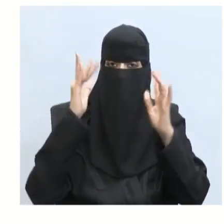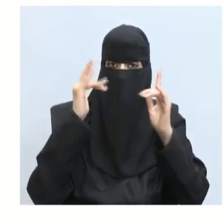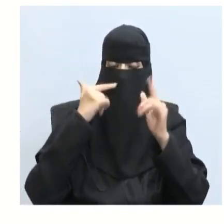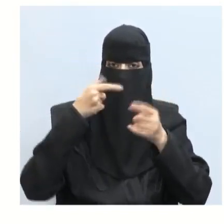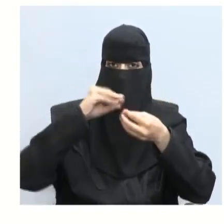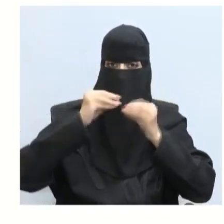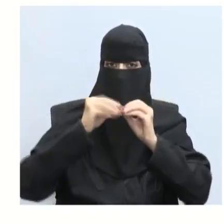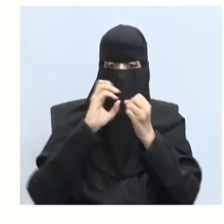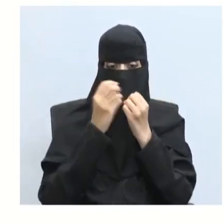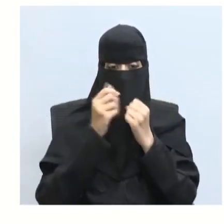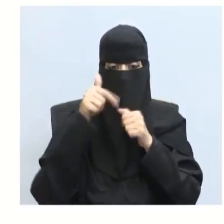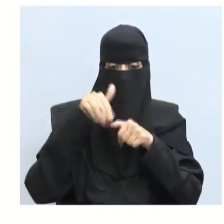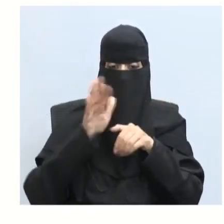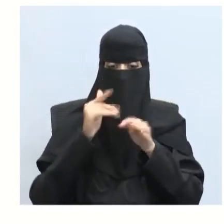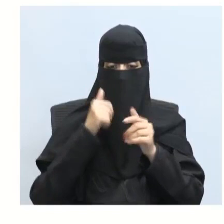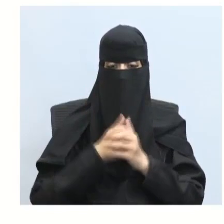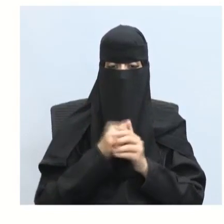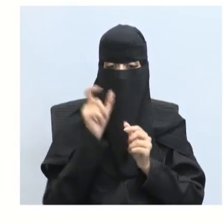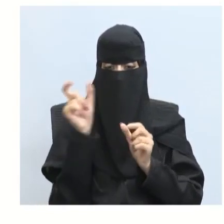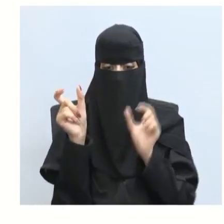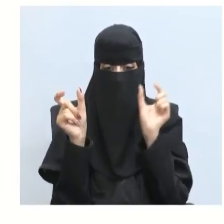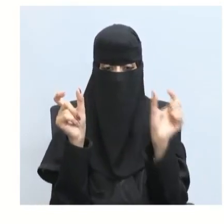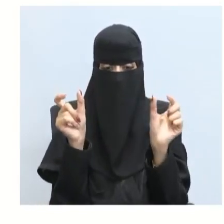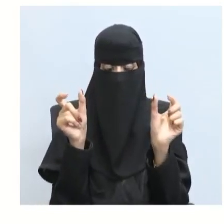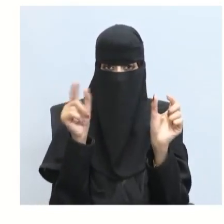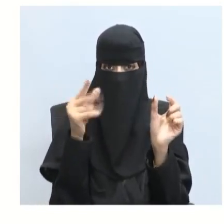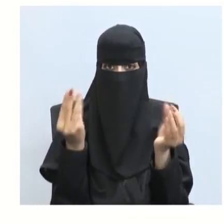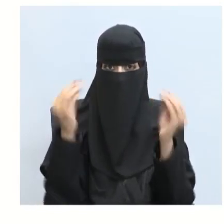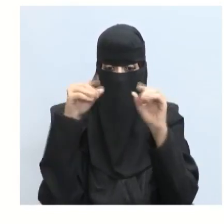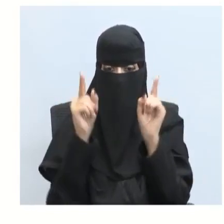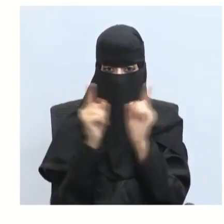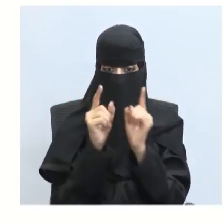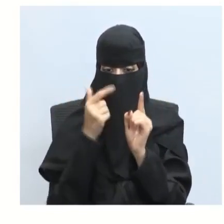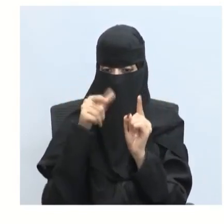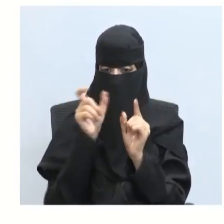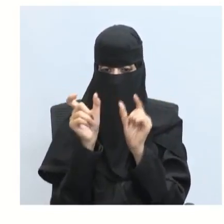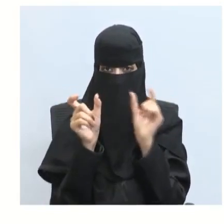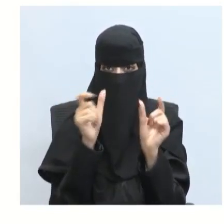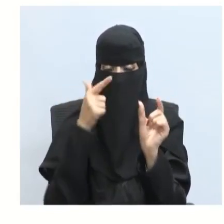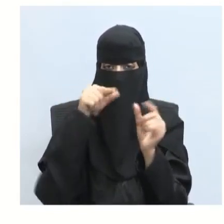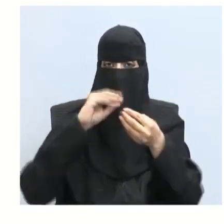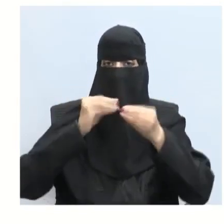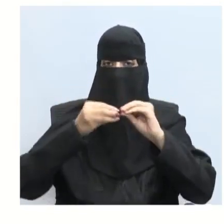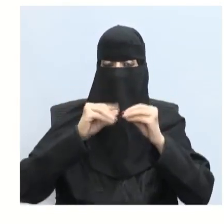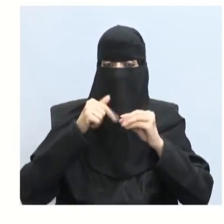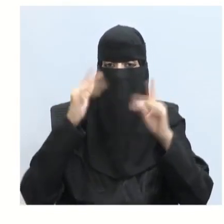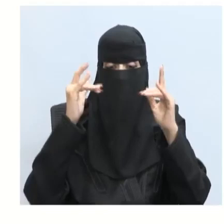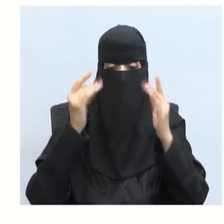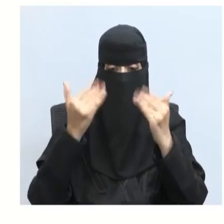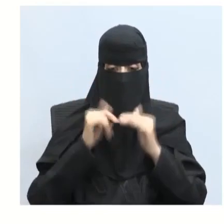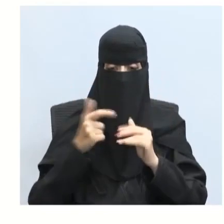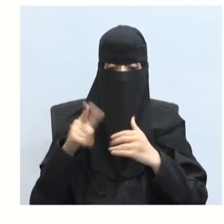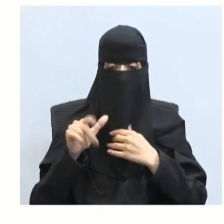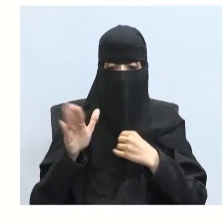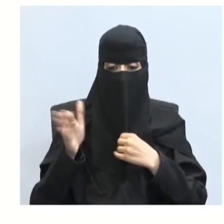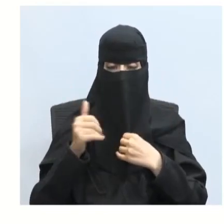الضوء البرتقالي هذا البرتقالي وهذا الأخضر أيهم أقصر طول موجي نعم أحسنت الأخضر إذن